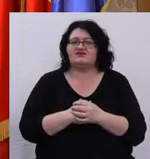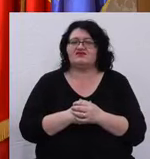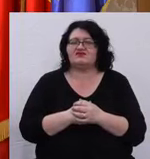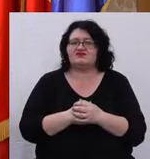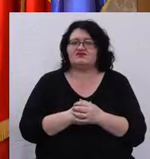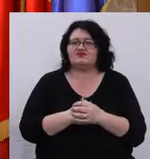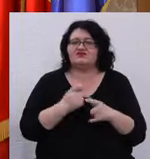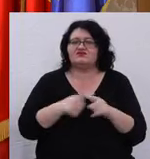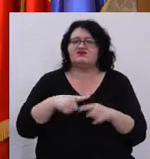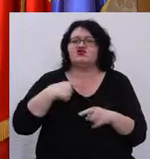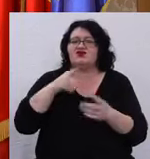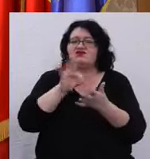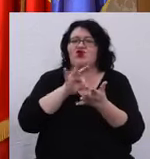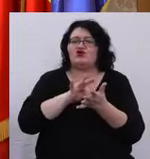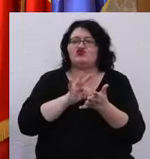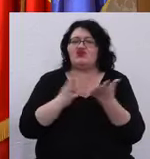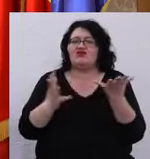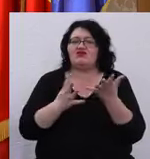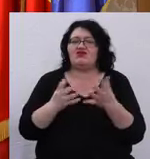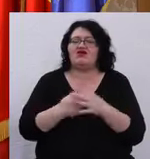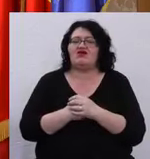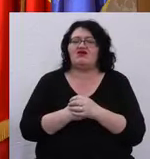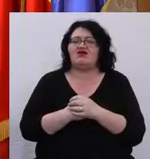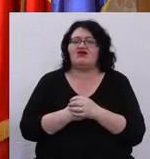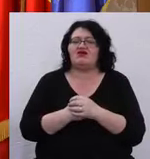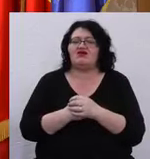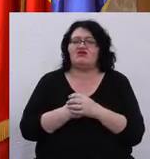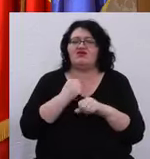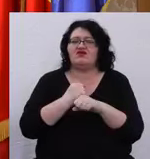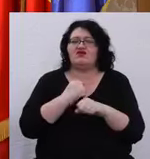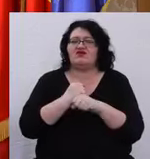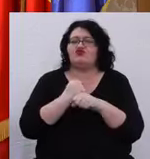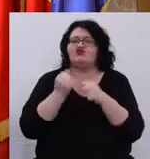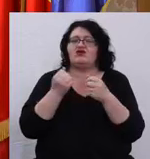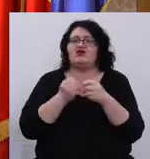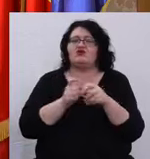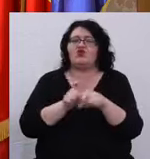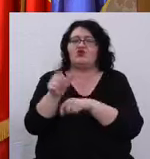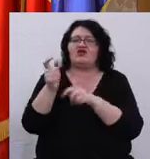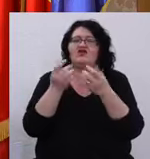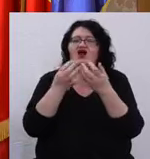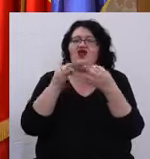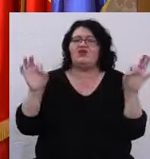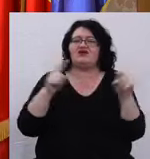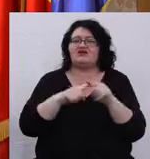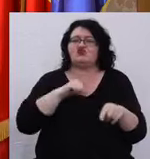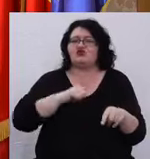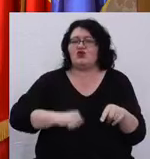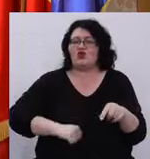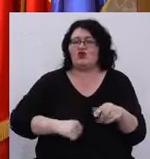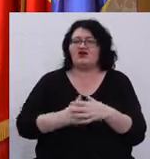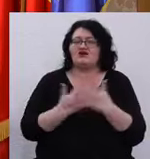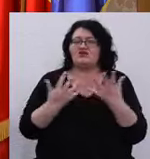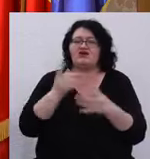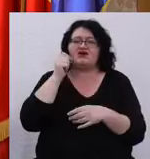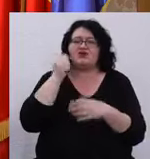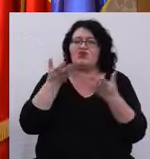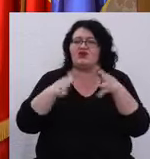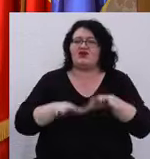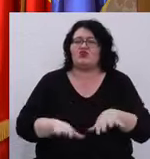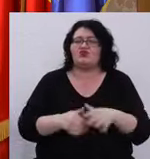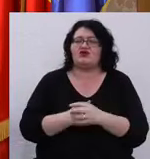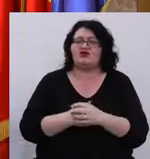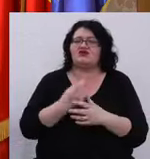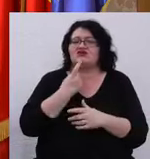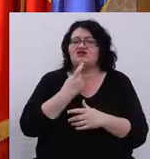Și este o agenda care amenință tocmai libertatea și democrația pentru care oamenii au murit